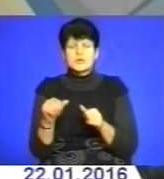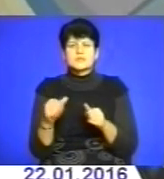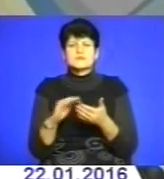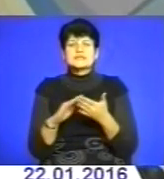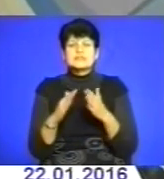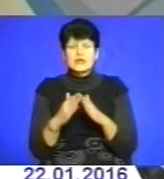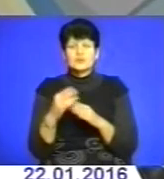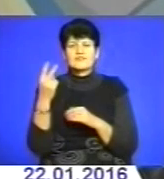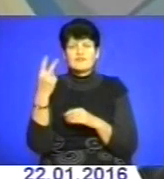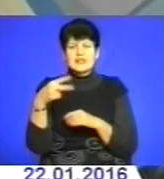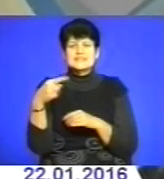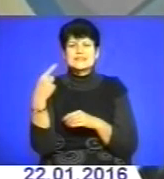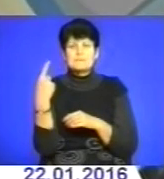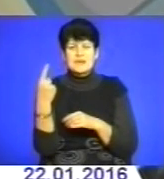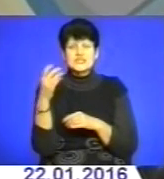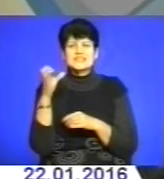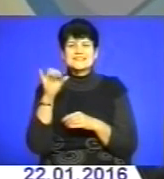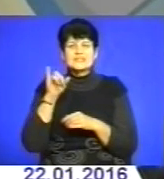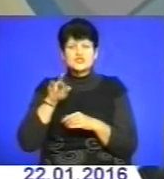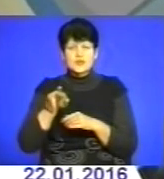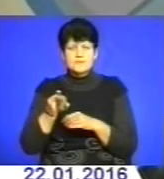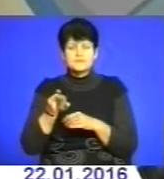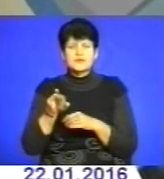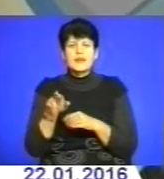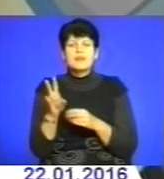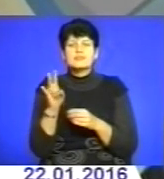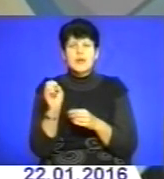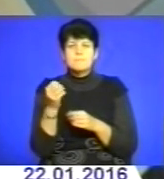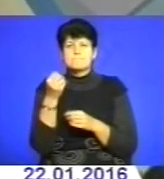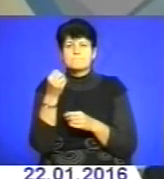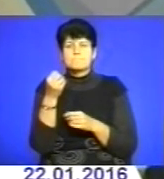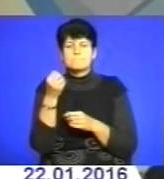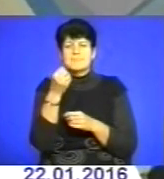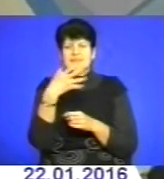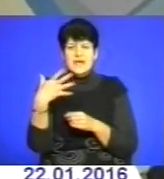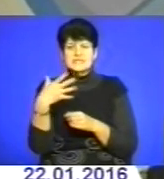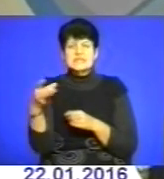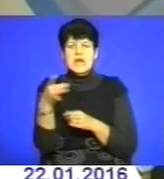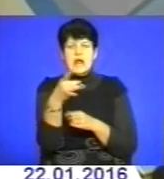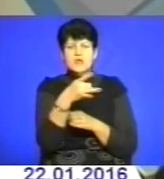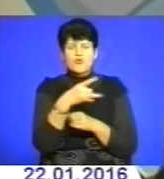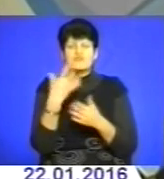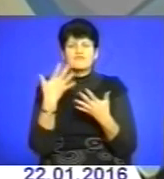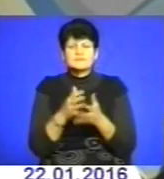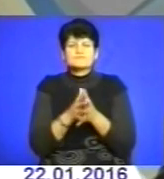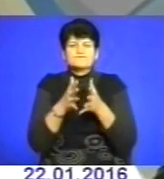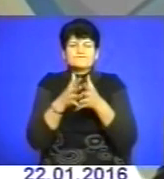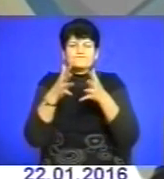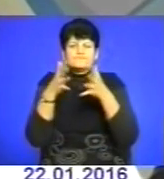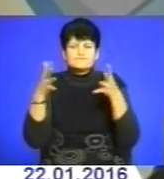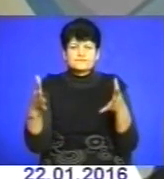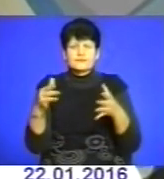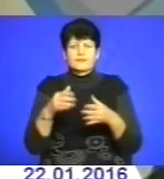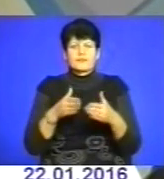за 21 січня на 15 адміністративних територіях вже перевищено епідемічні пороги.